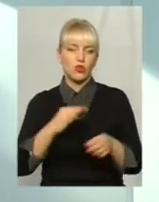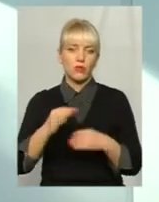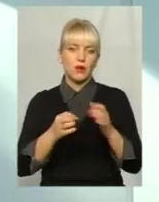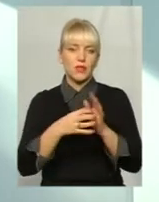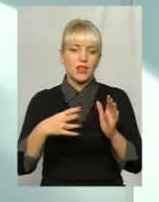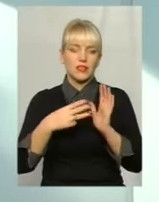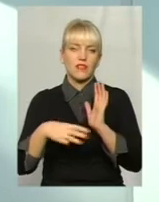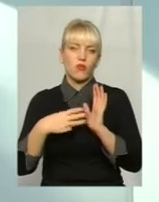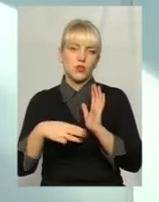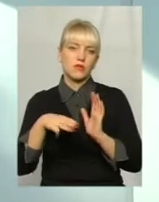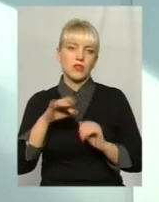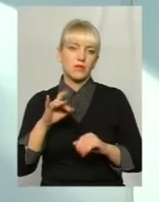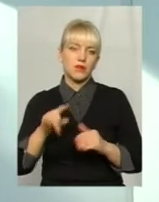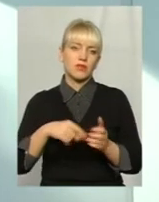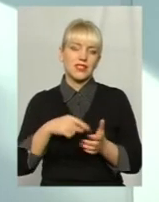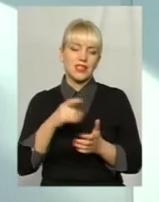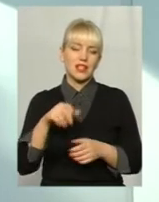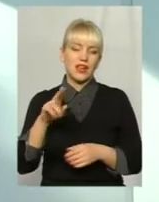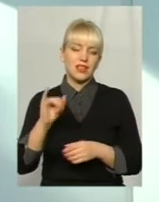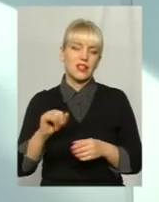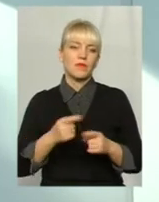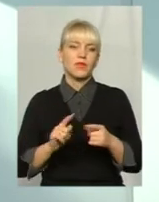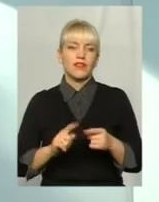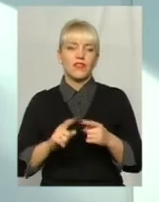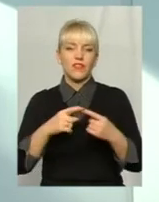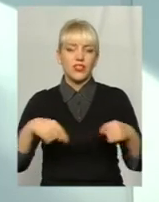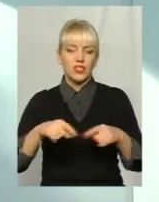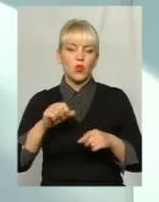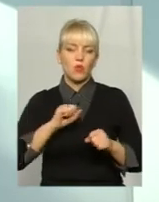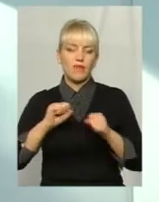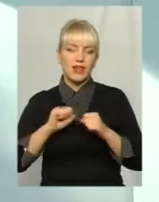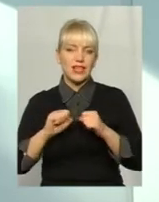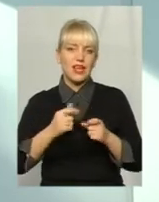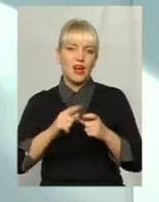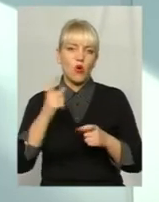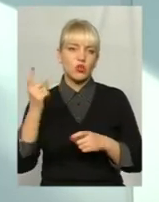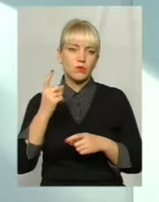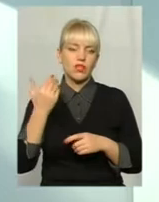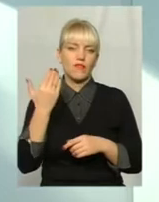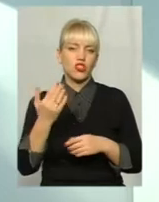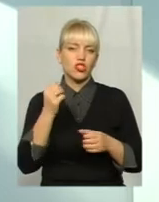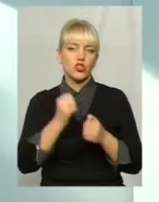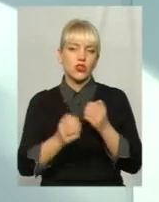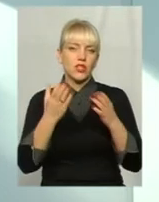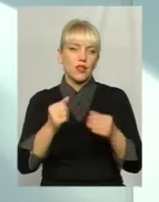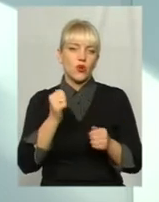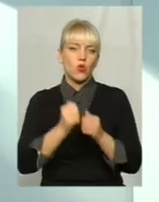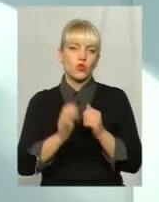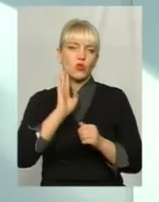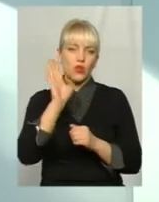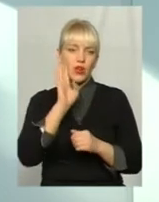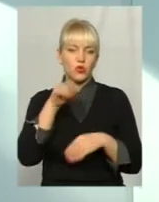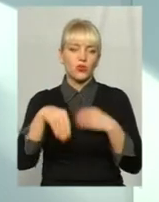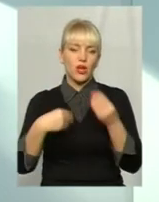.80 при міській раді, відділ управління міським господарством. Вони щоденно і кожного ранку дають